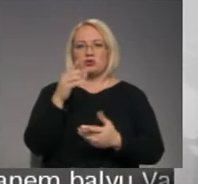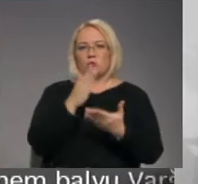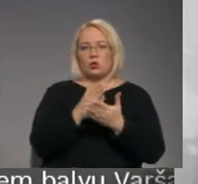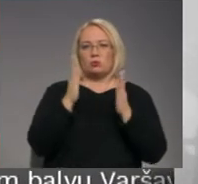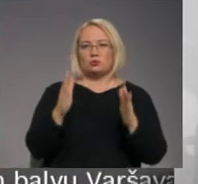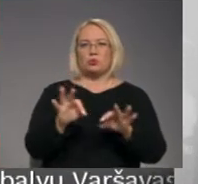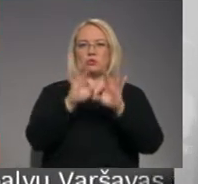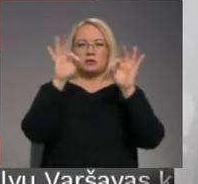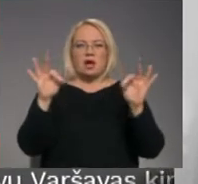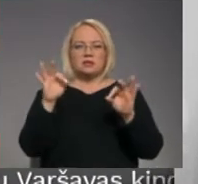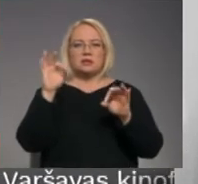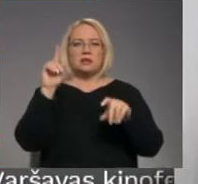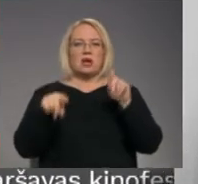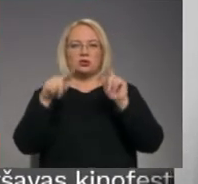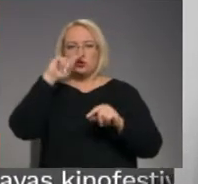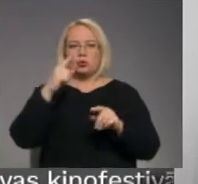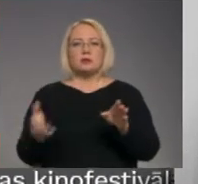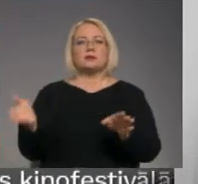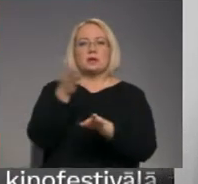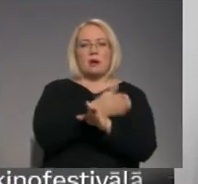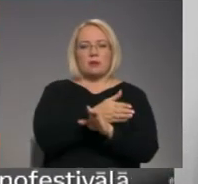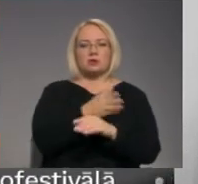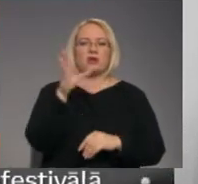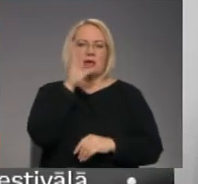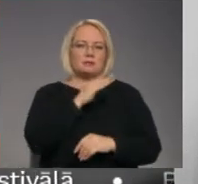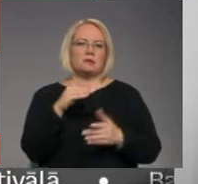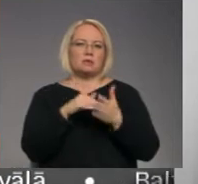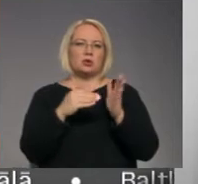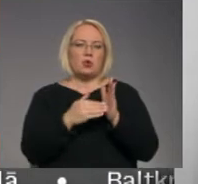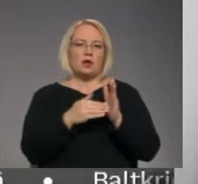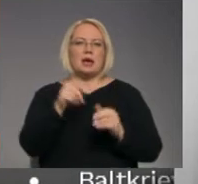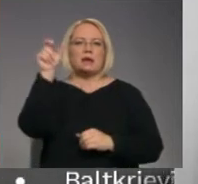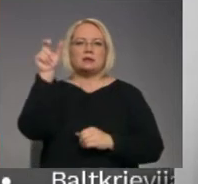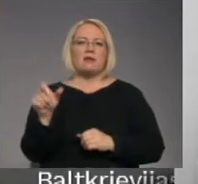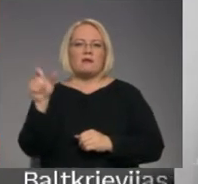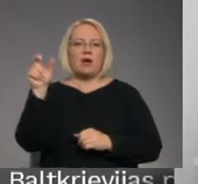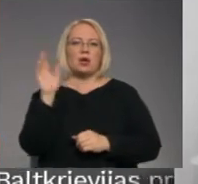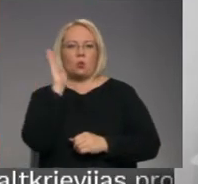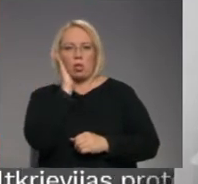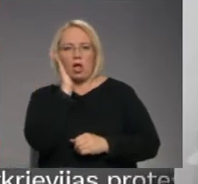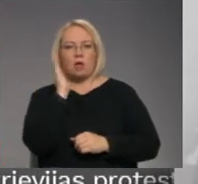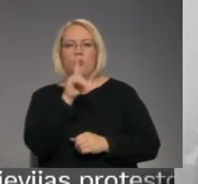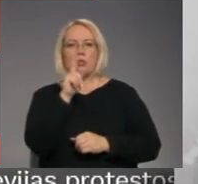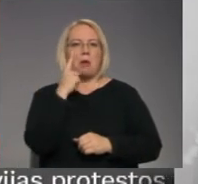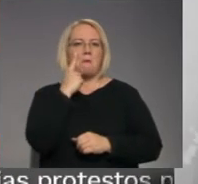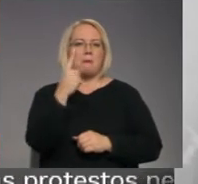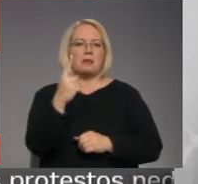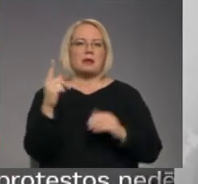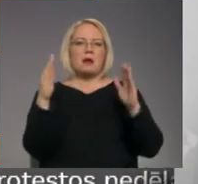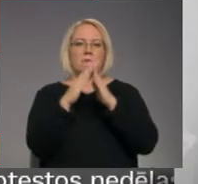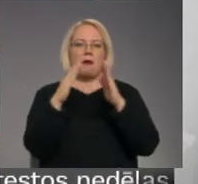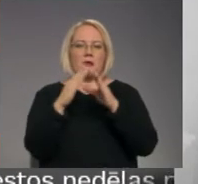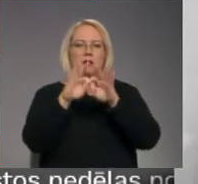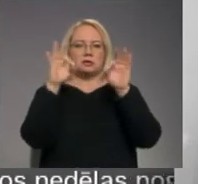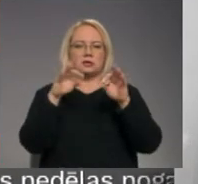būtu izcēlēt pārstundas iepriekš, iespējami situāciju, kad cilvēki gulētu un nepamanītu, ka mājoklī ir